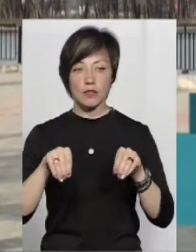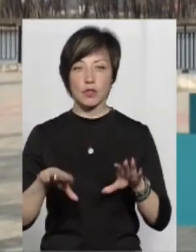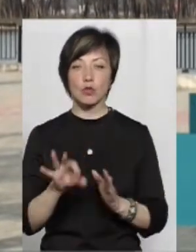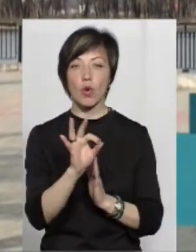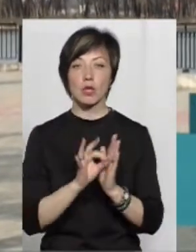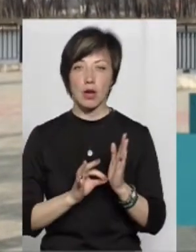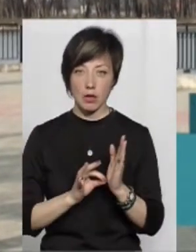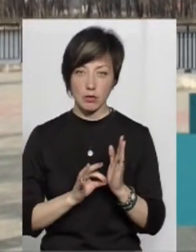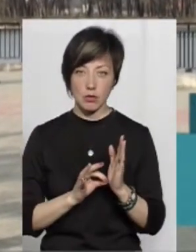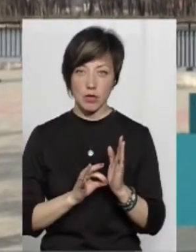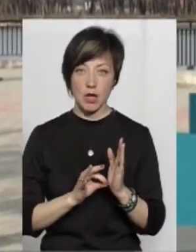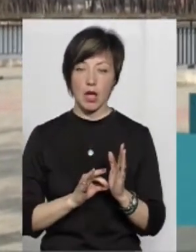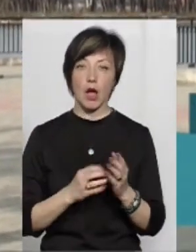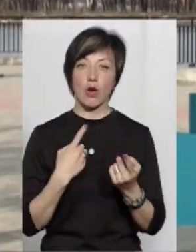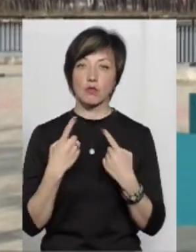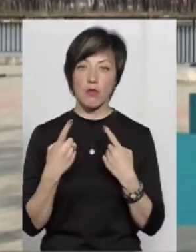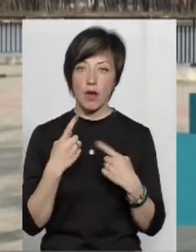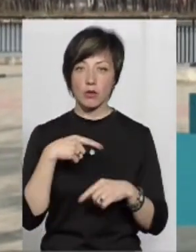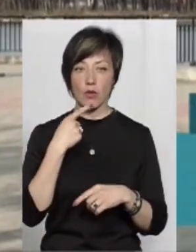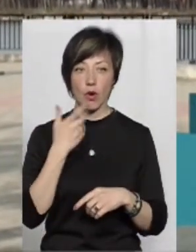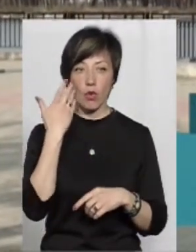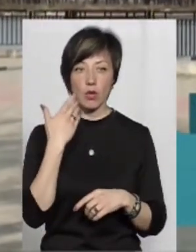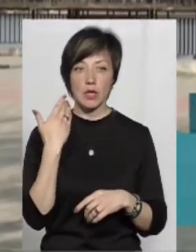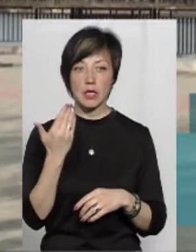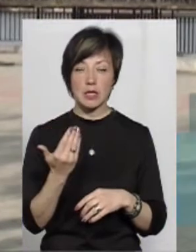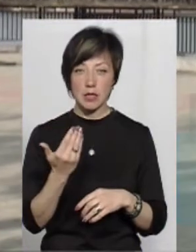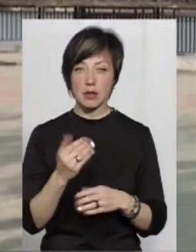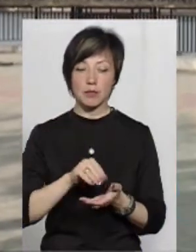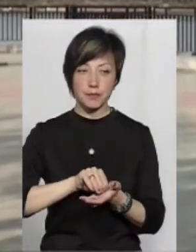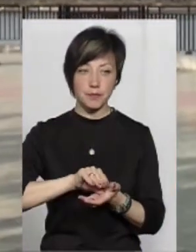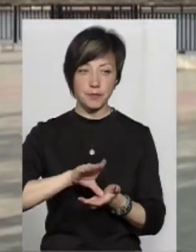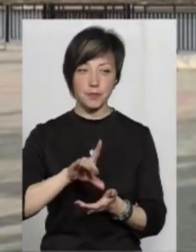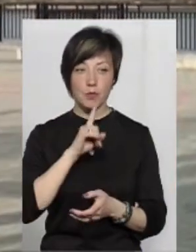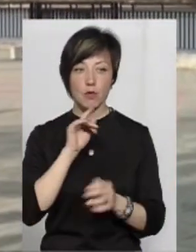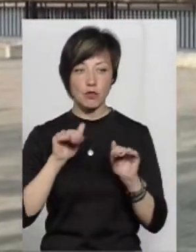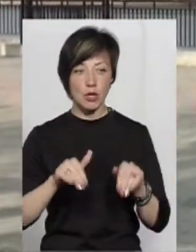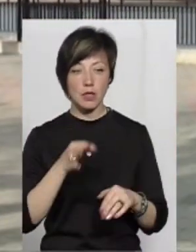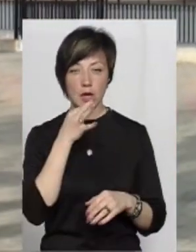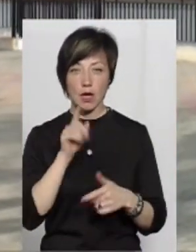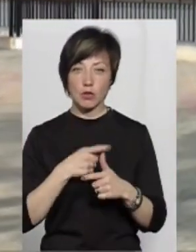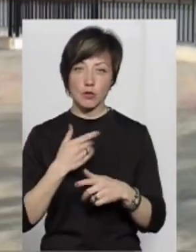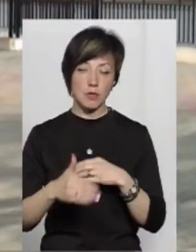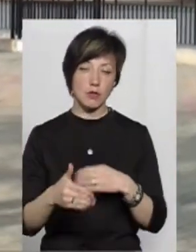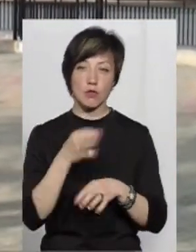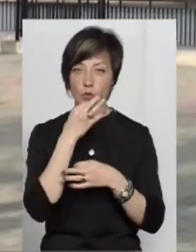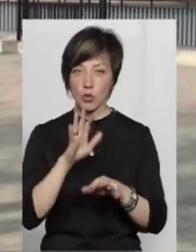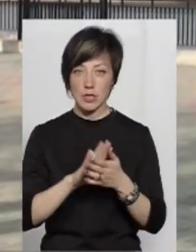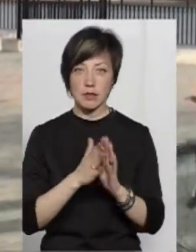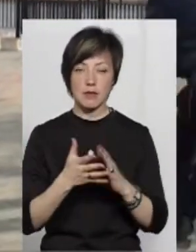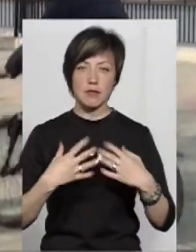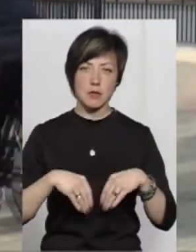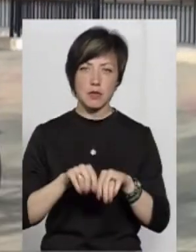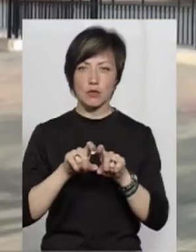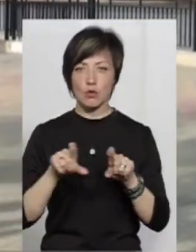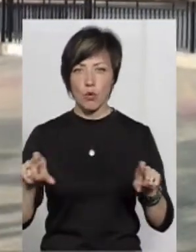одразу підходити і розмовляти, і говорити, коли терпіти, накопичувати, мовчати, то рано чи пізно в будь-якій ситуації, в сім'ї, в